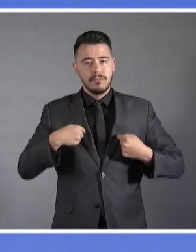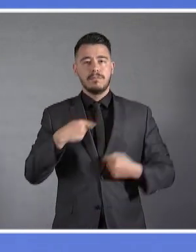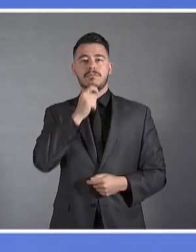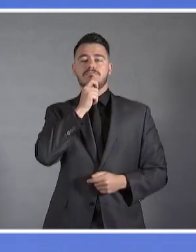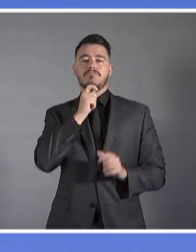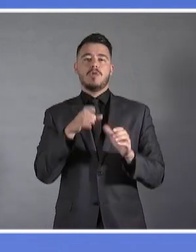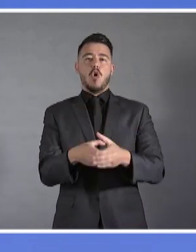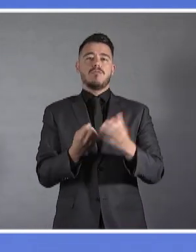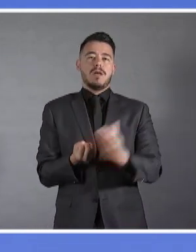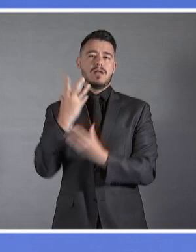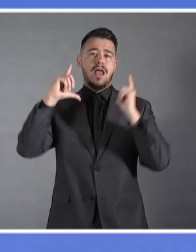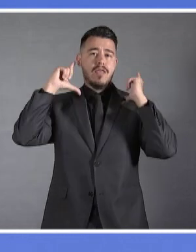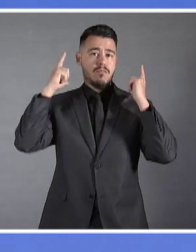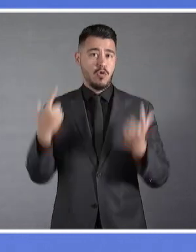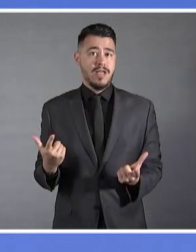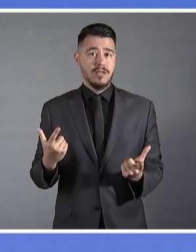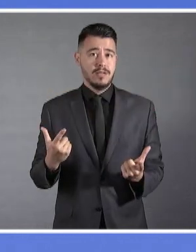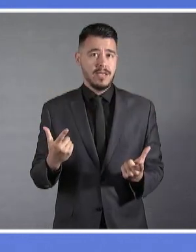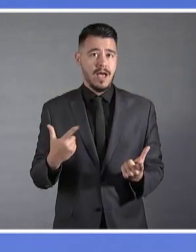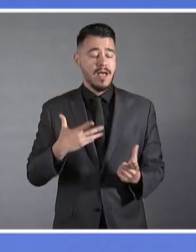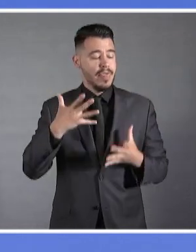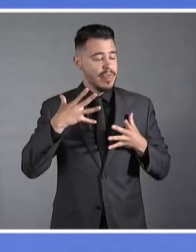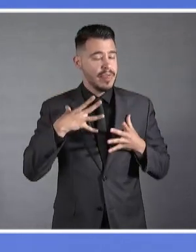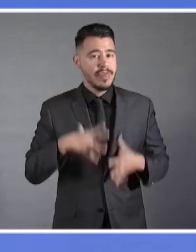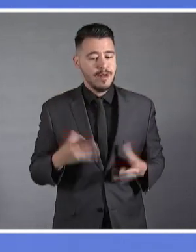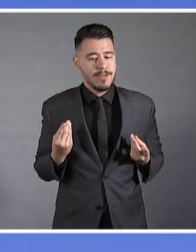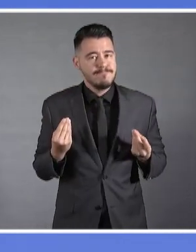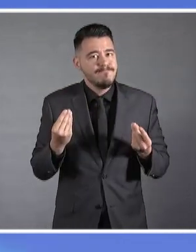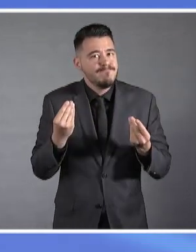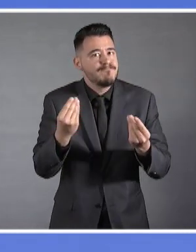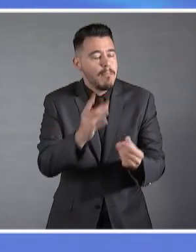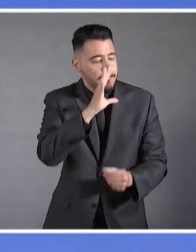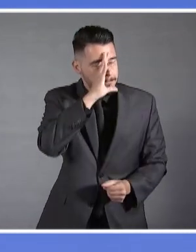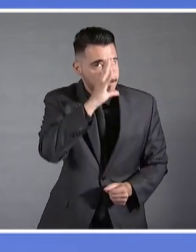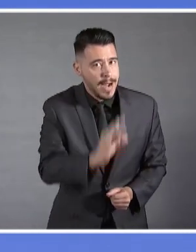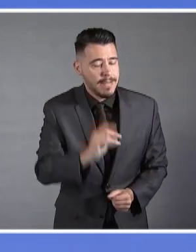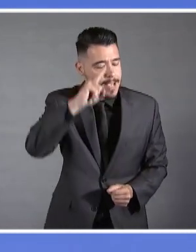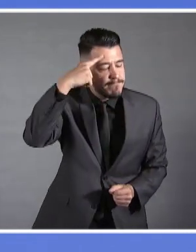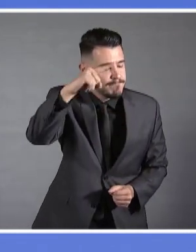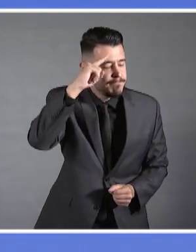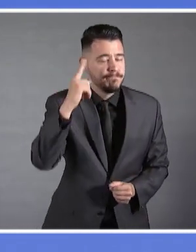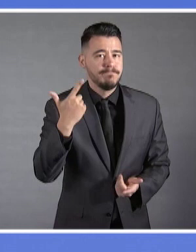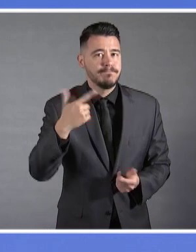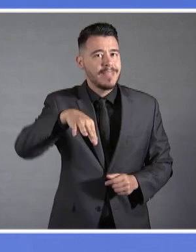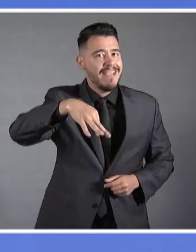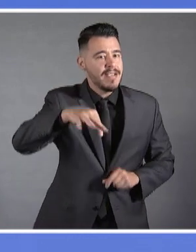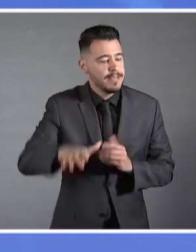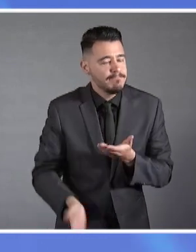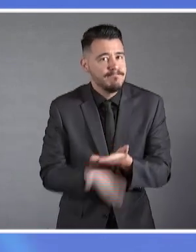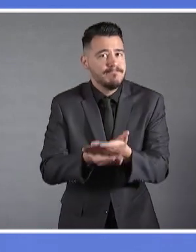και δίνοντας προτεραιότητα με πραγματική κοινωνική ευαισθησία, στην στήριξη της κοινωνίας